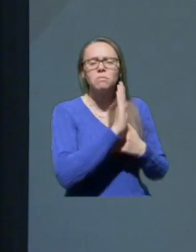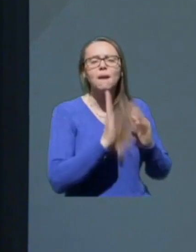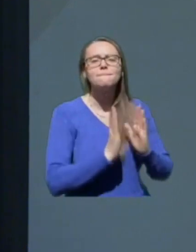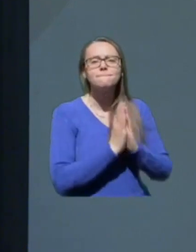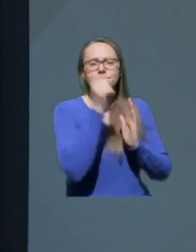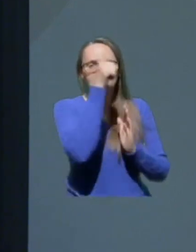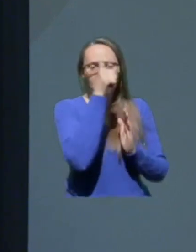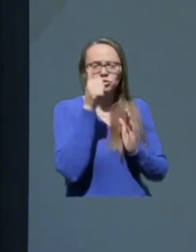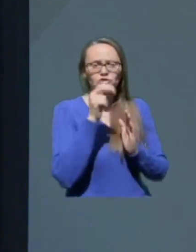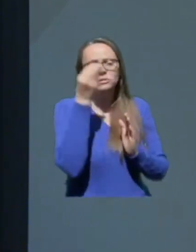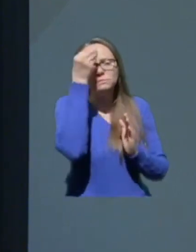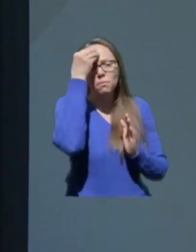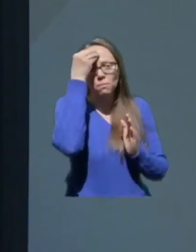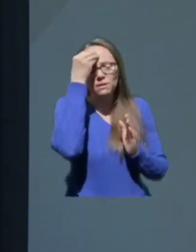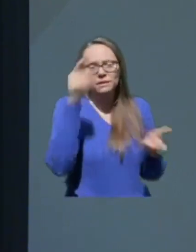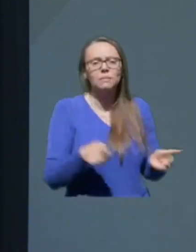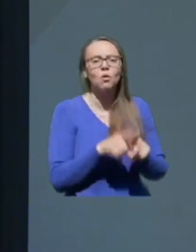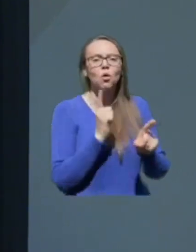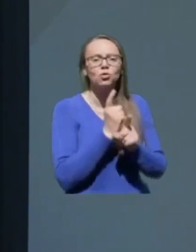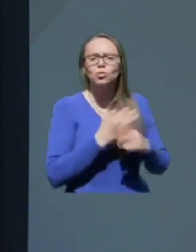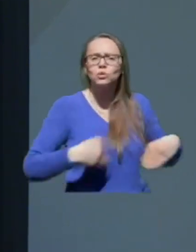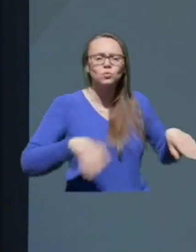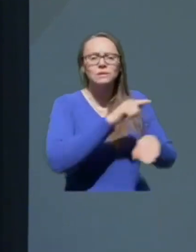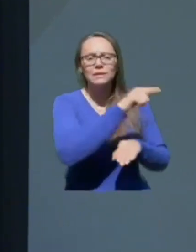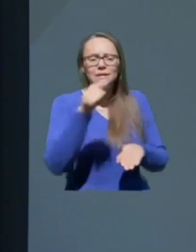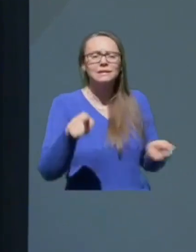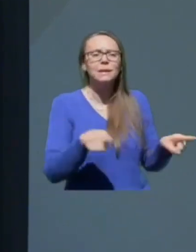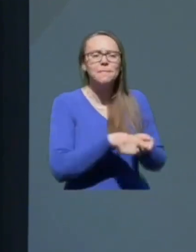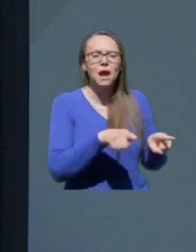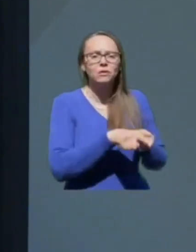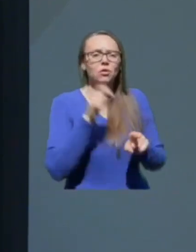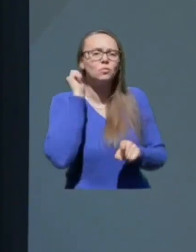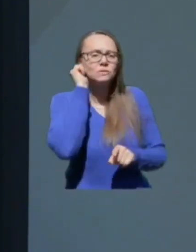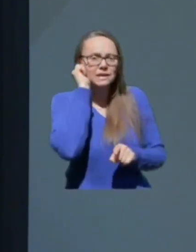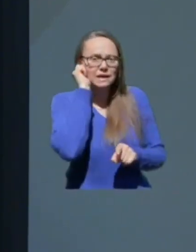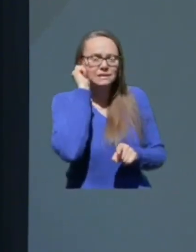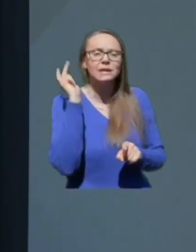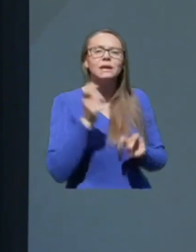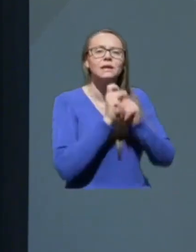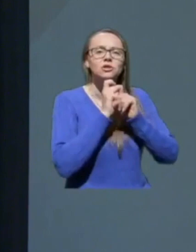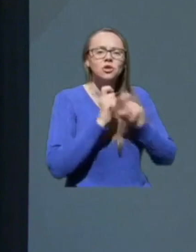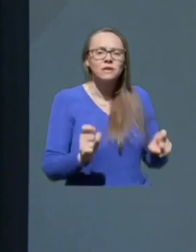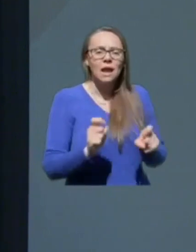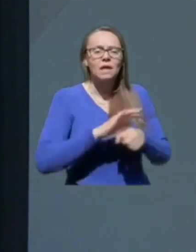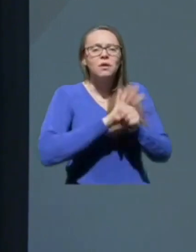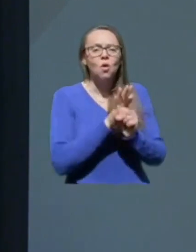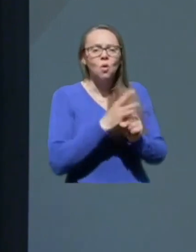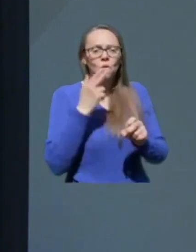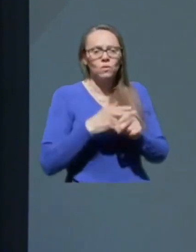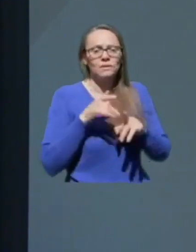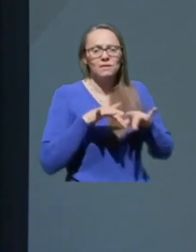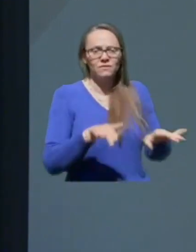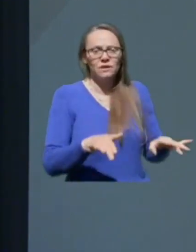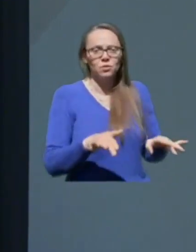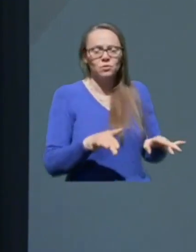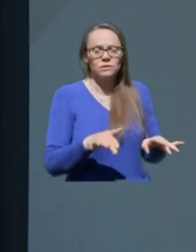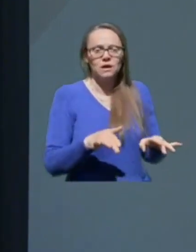spominjam, kot tudi vseh tistih bratov in sester, ki so zaradi koronavirusa v